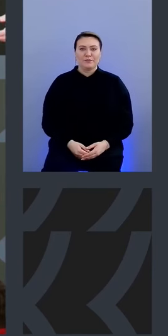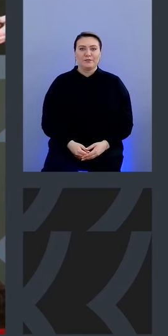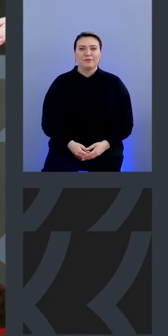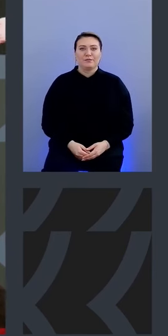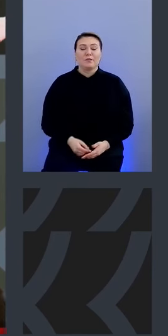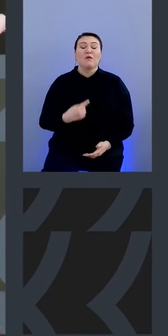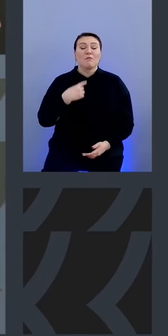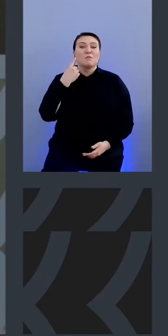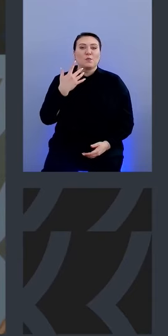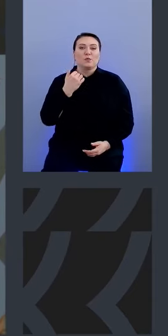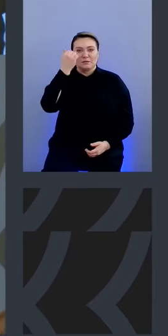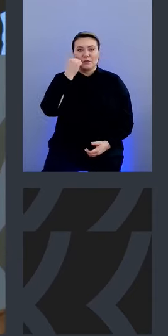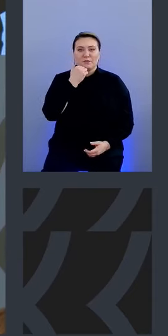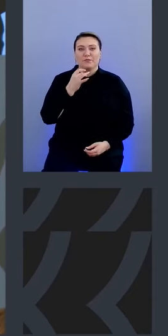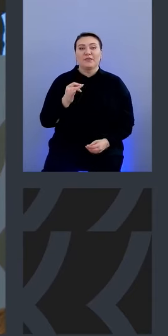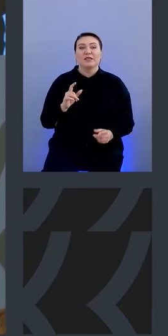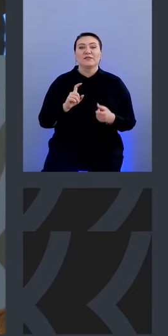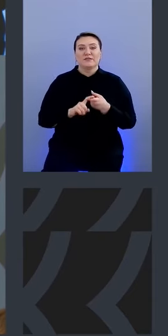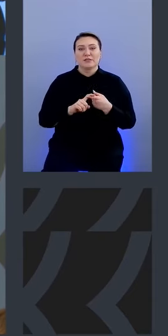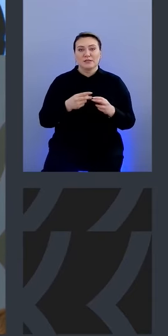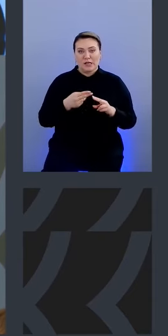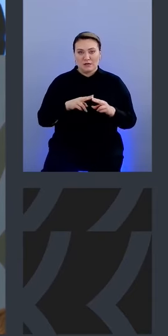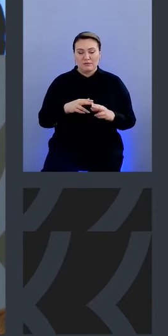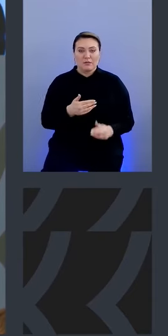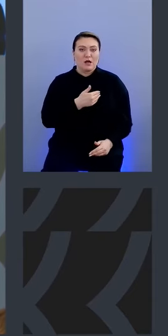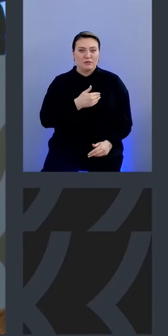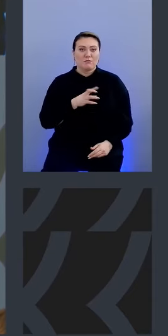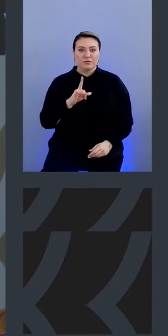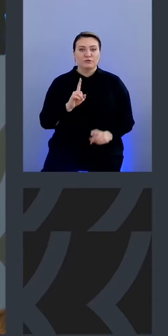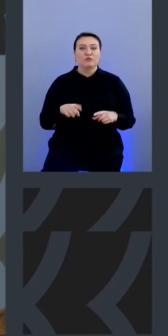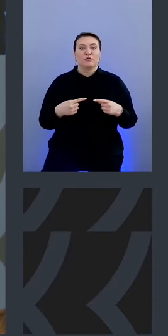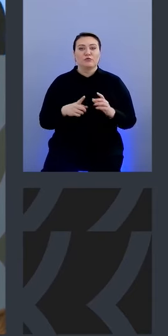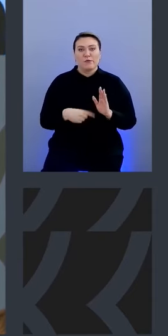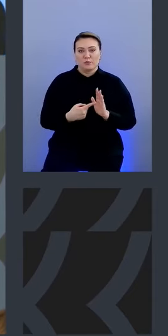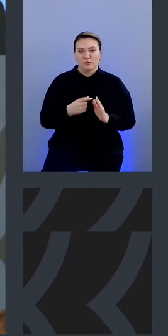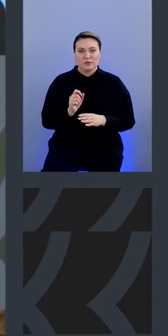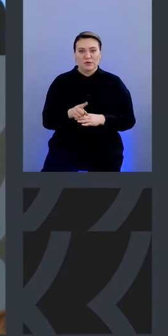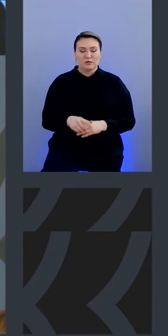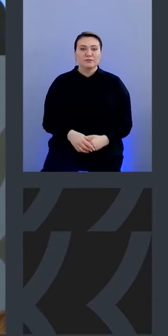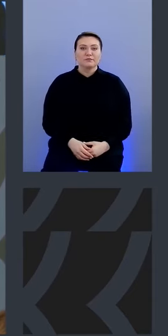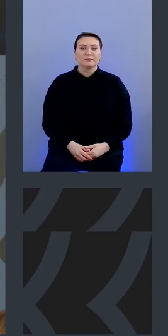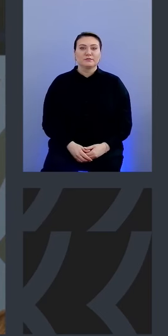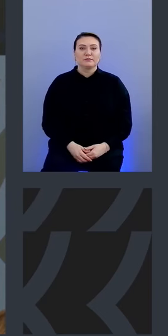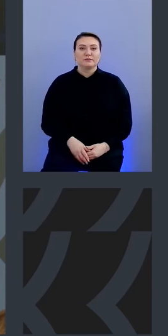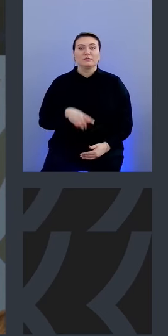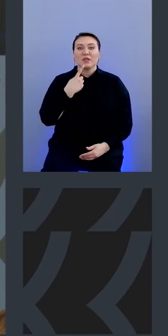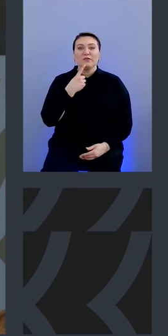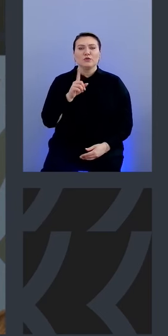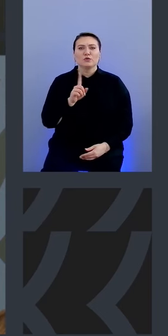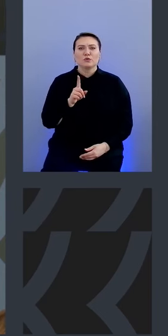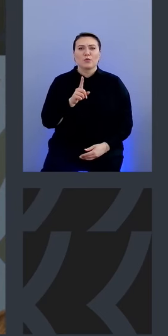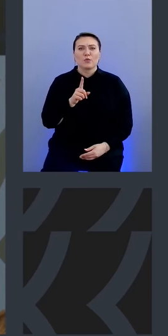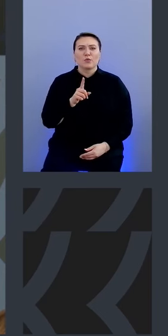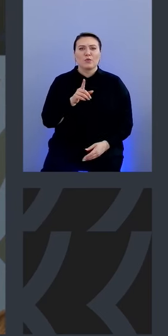спасибо вот и в связи с этим как раз хотел следующее спросить говорит что выпилили